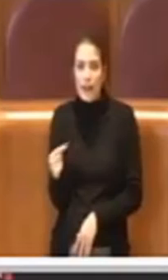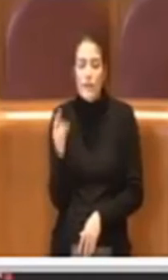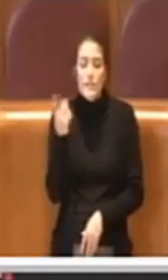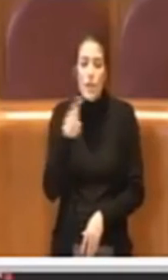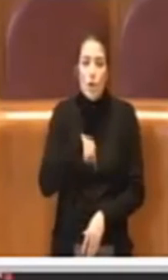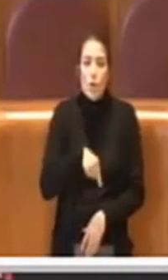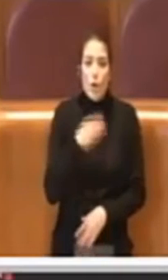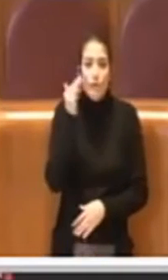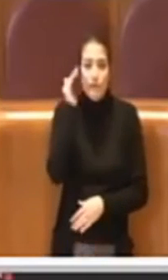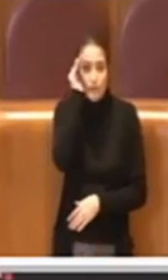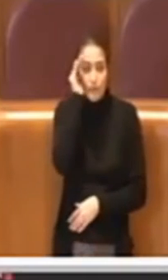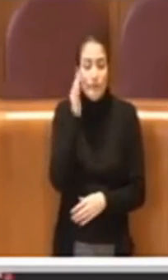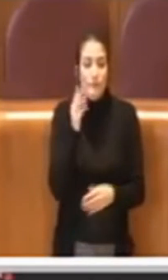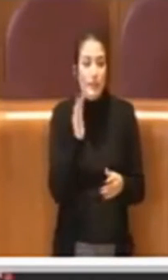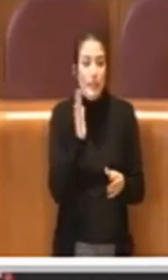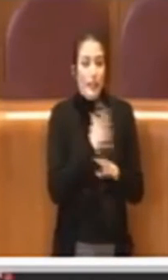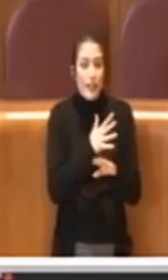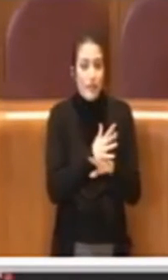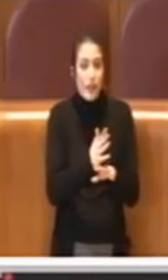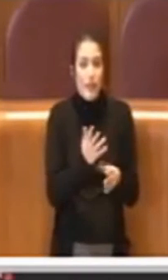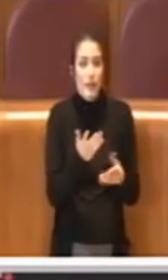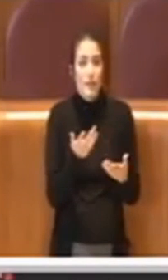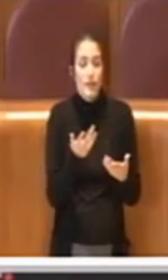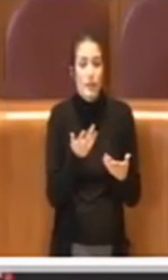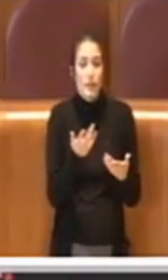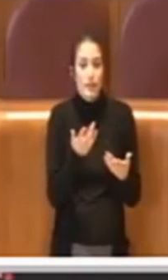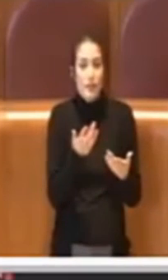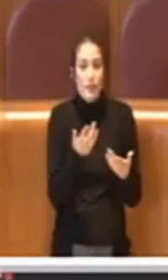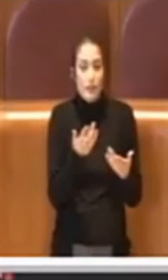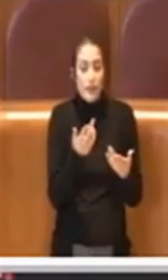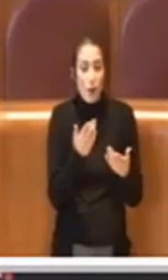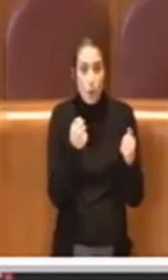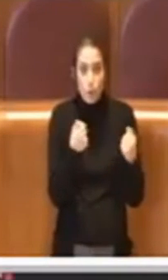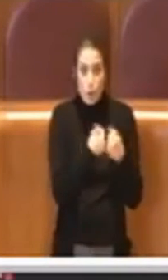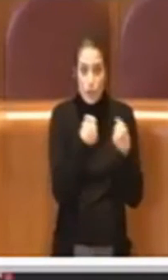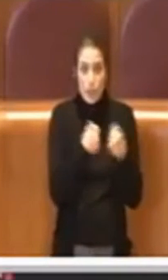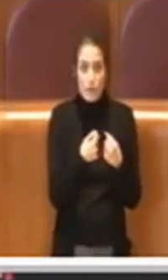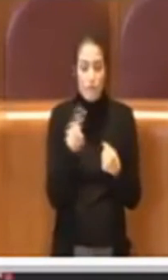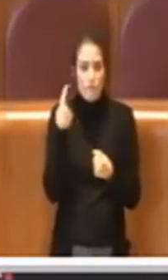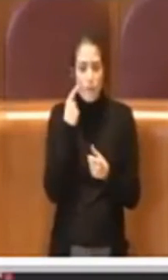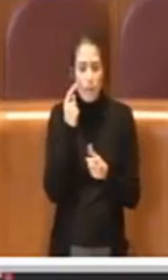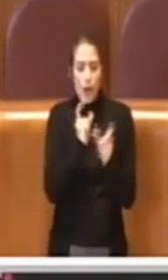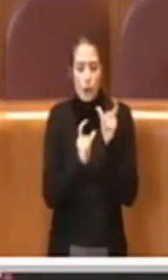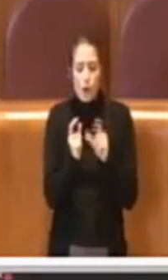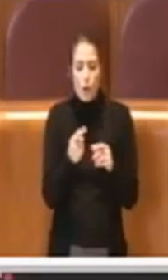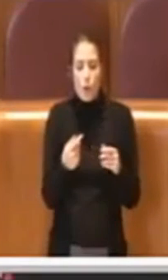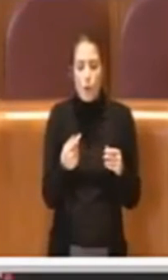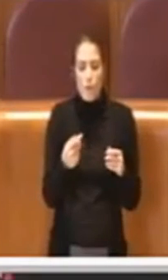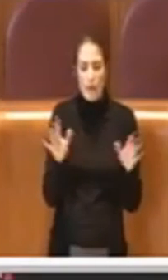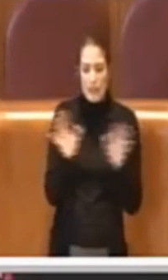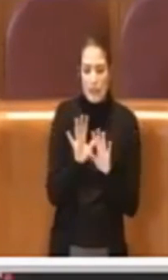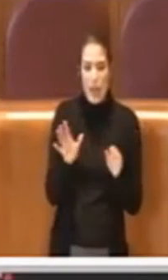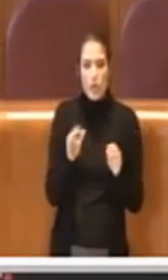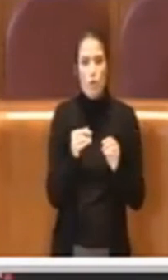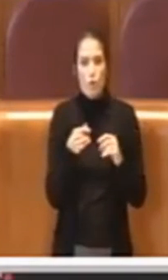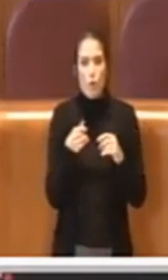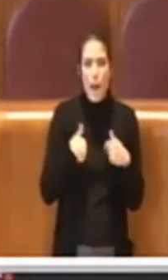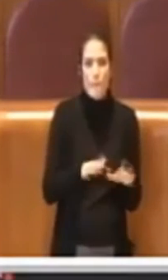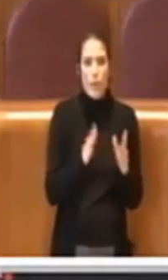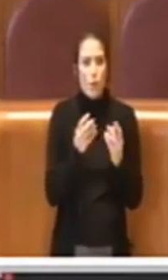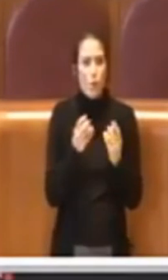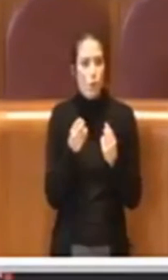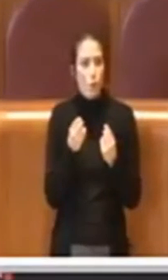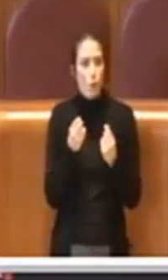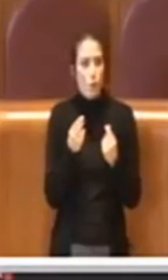ad ascoltare gli interventi delle opposizioni, sentiamo parole come disastro, abbandono, sentito